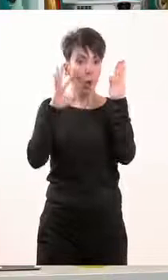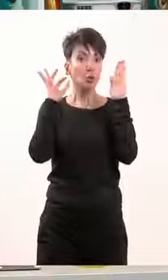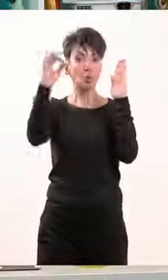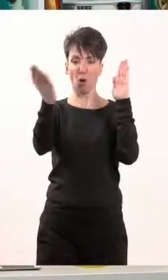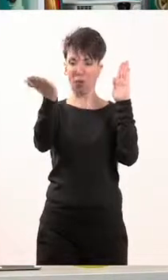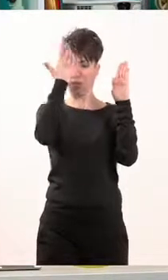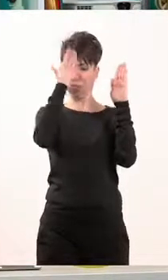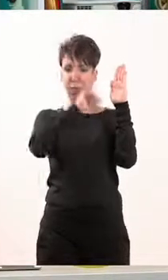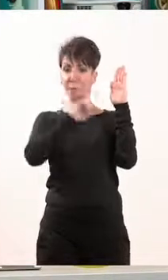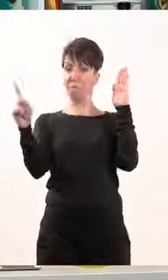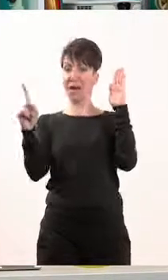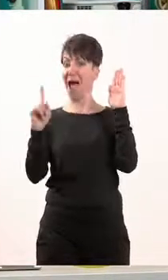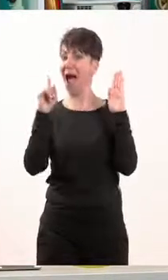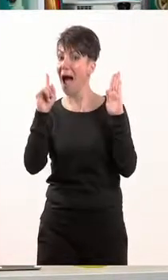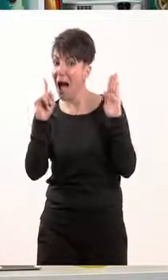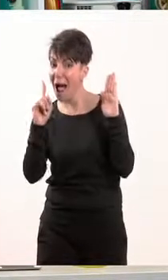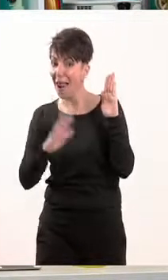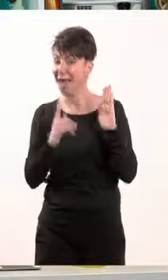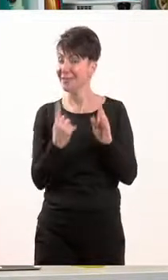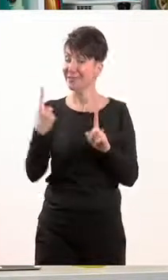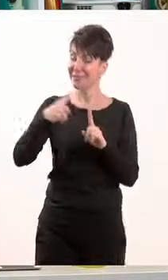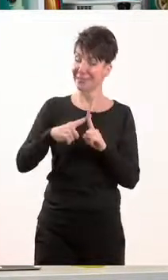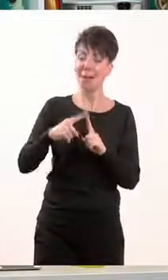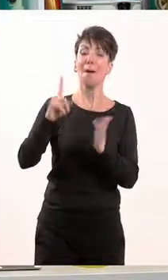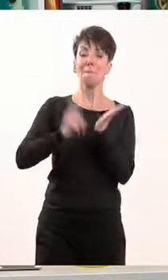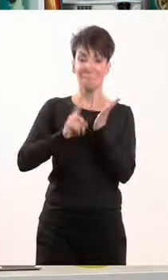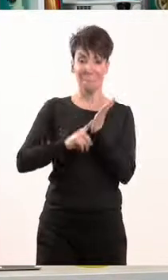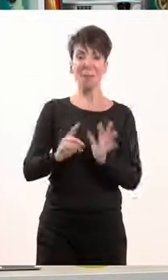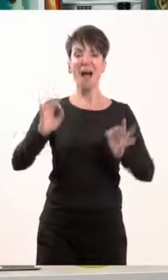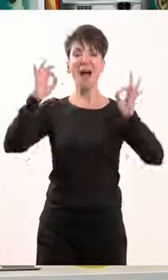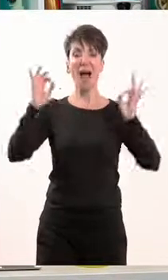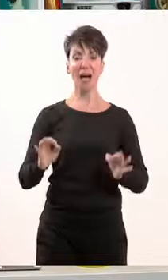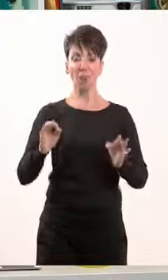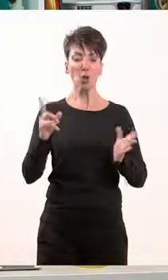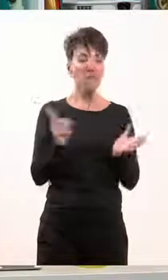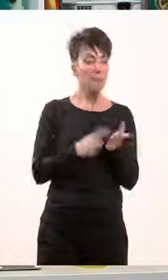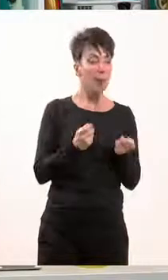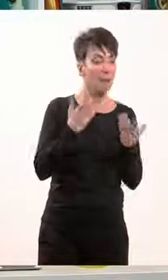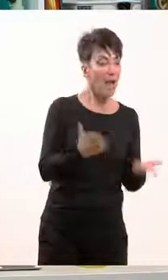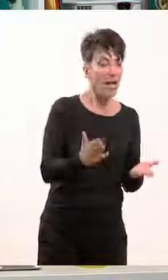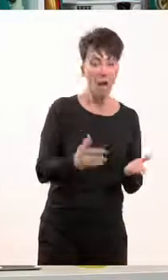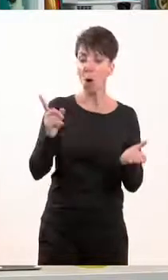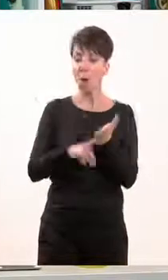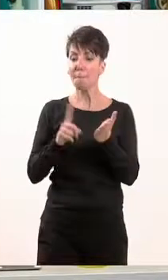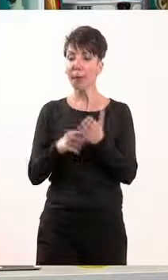υπεύθυνοι και συνειδητοποιημένοι πολίτες, να ξέρουμε ακριβώς το τι πρέπει να κάνουμε, πώς μπορούμε να συνεισφέρουμε